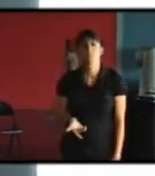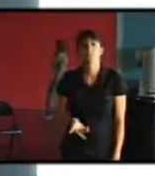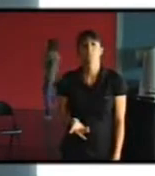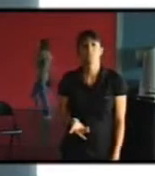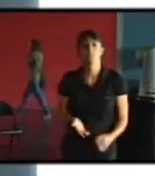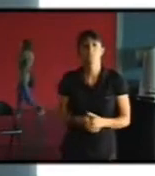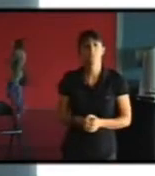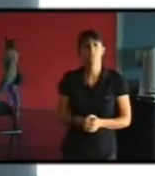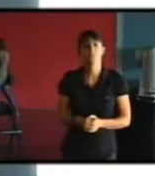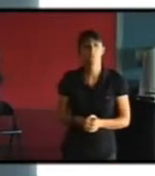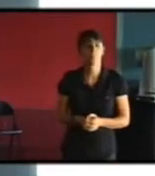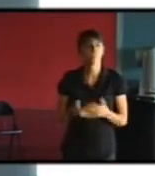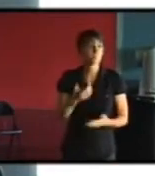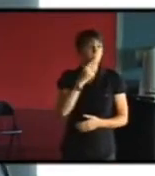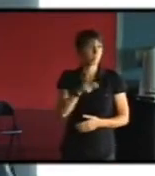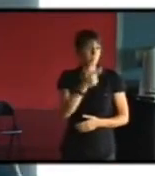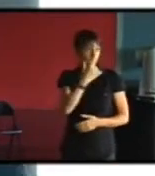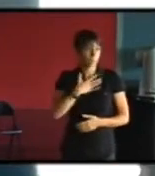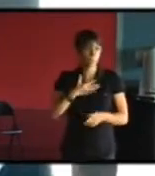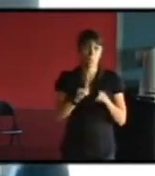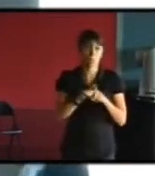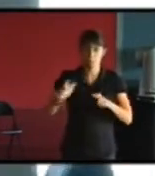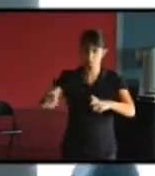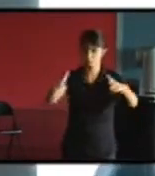évoluer je crois